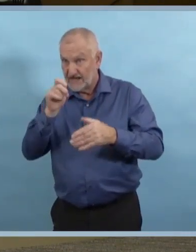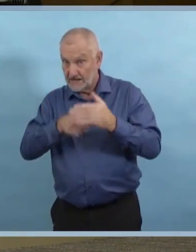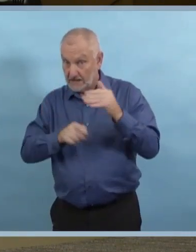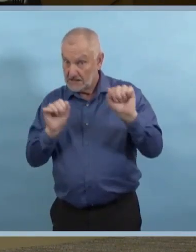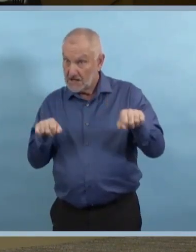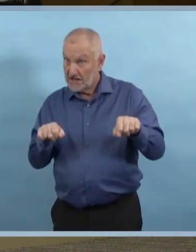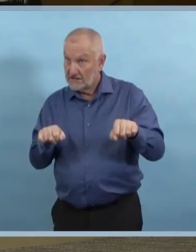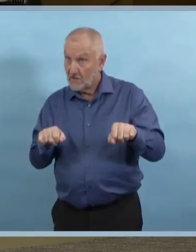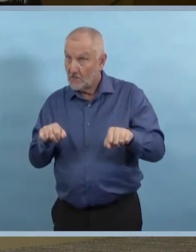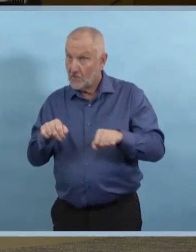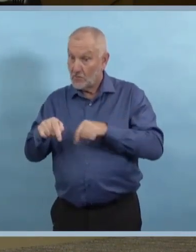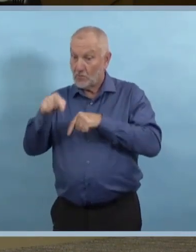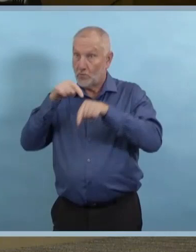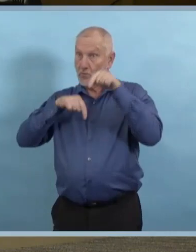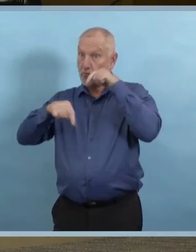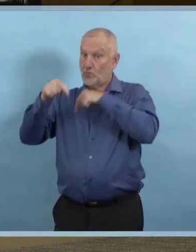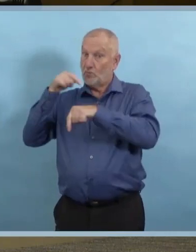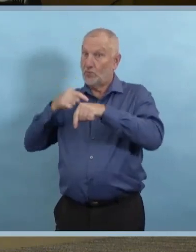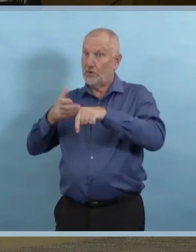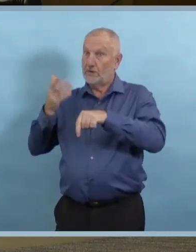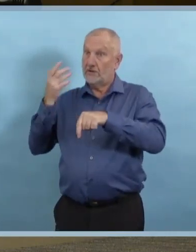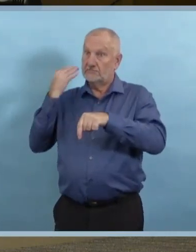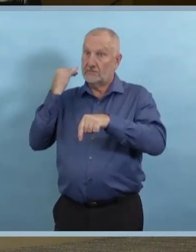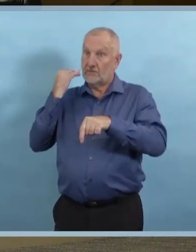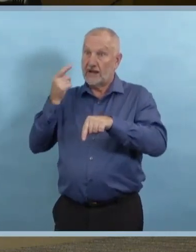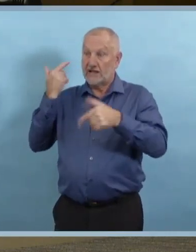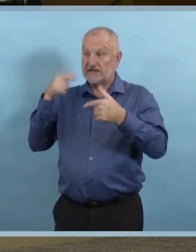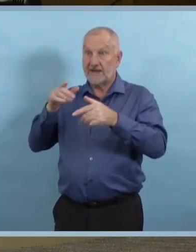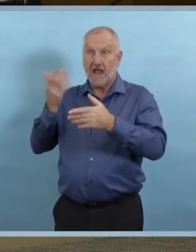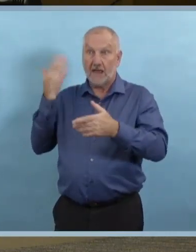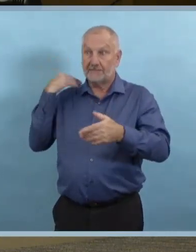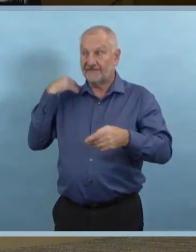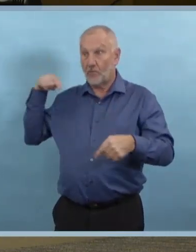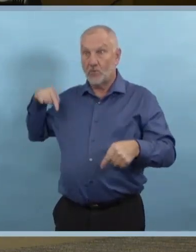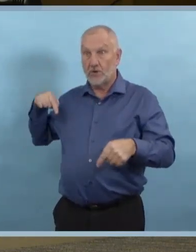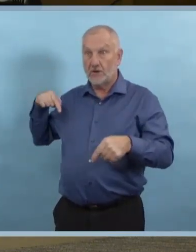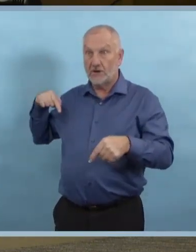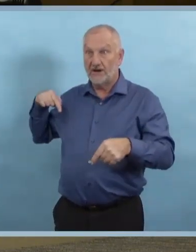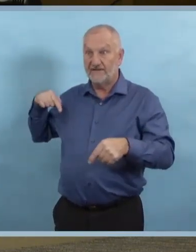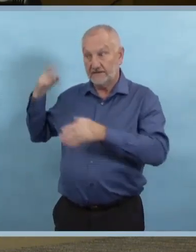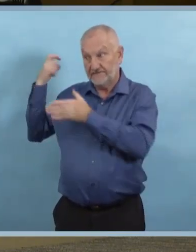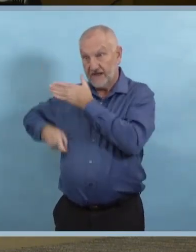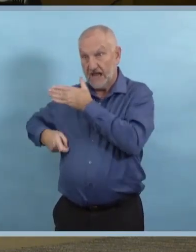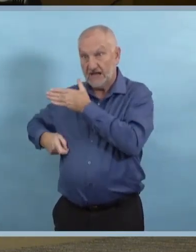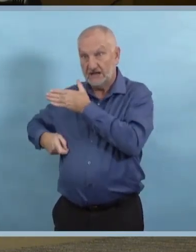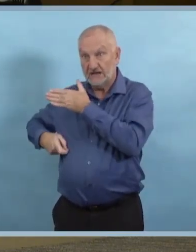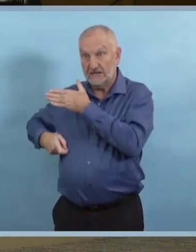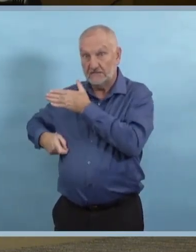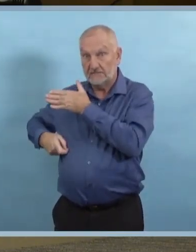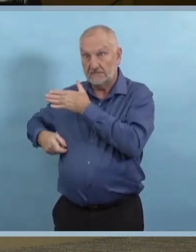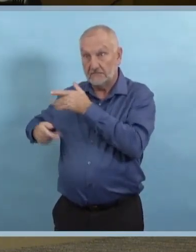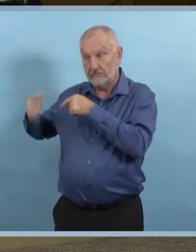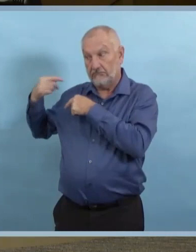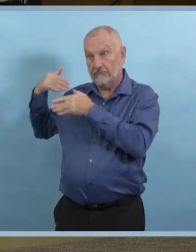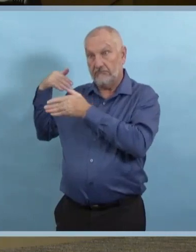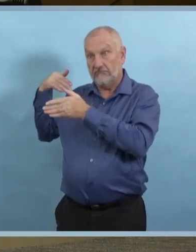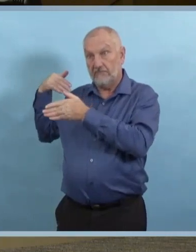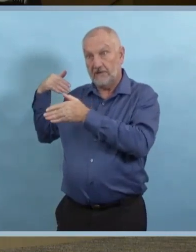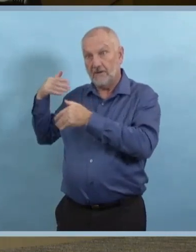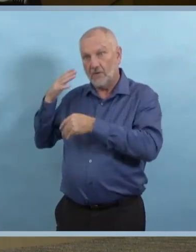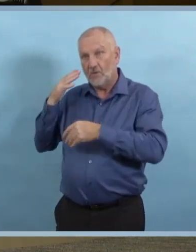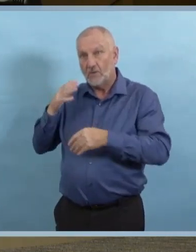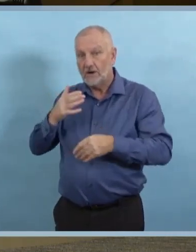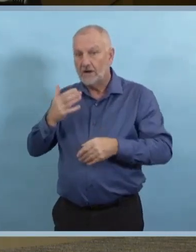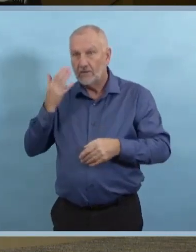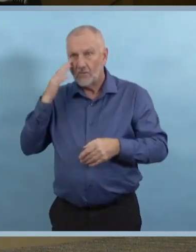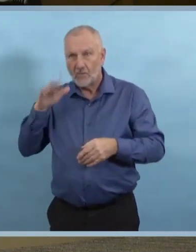décourager les gens de dire la vérité sur les endroits où ils sont